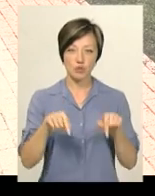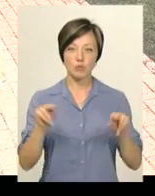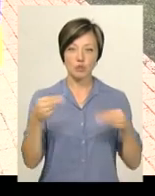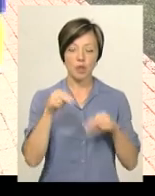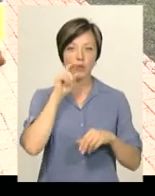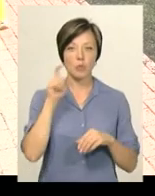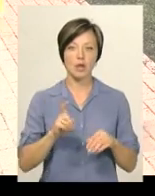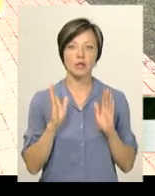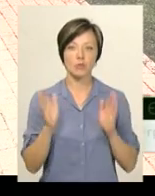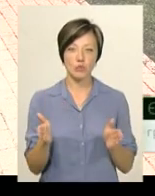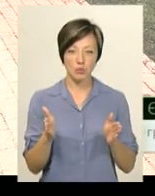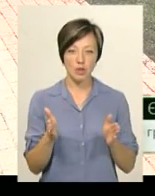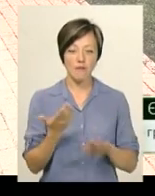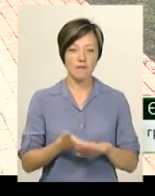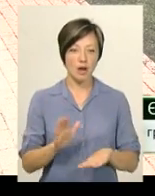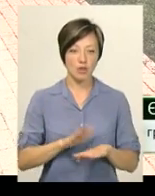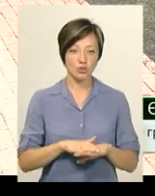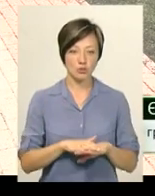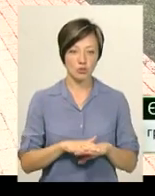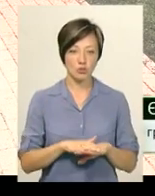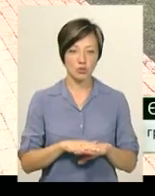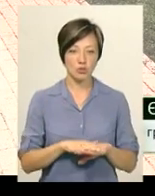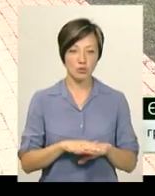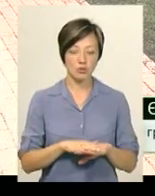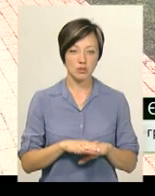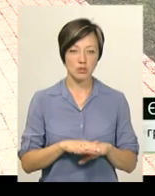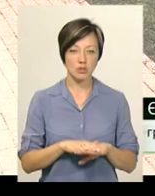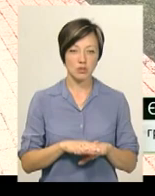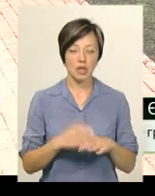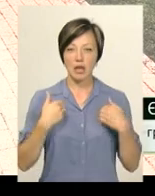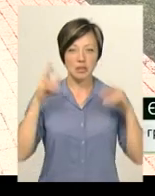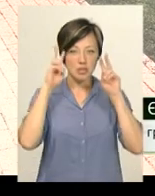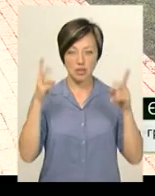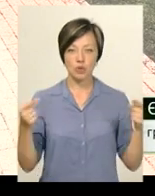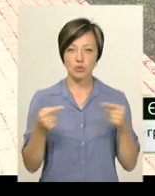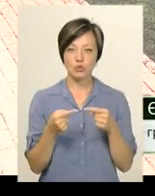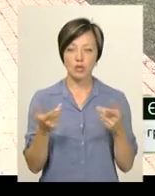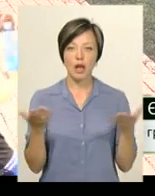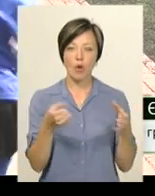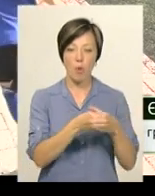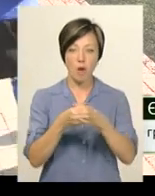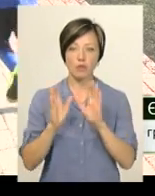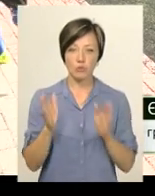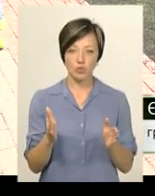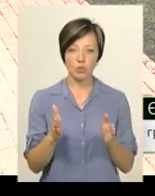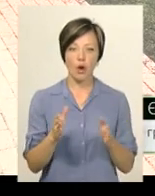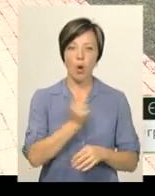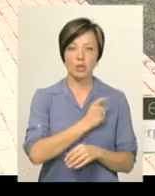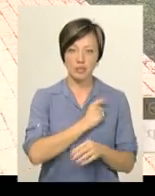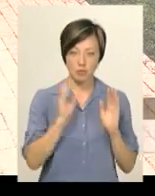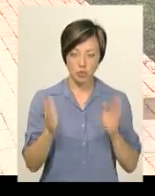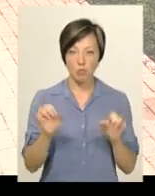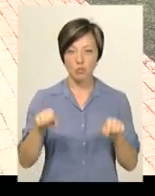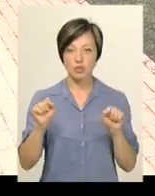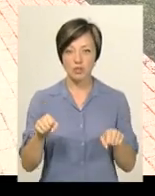України буде важко. Я не знаю точно, які команди будуть, але 10 будуть і,